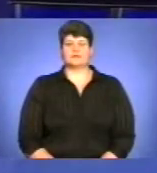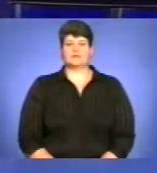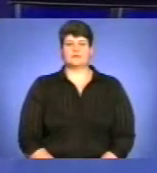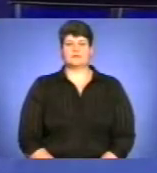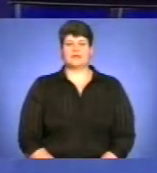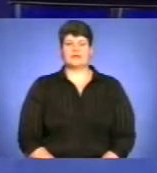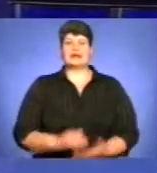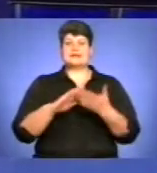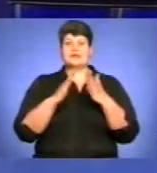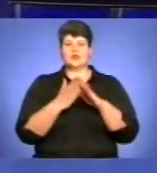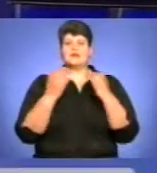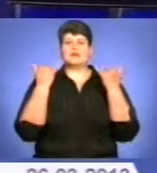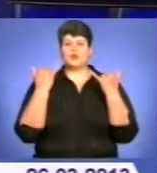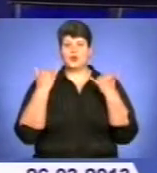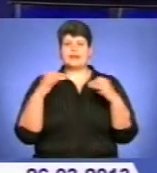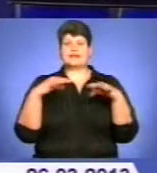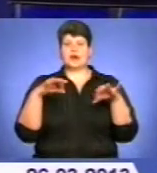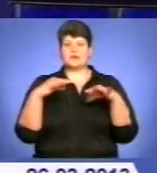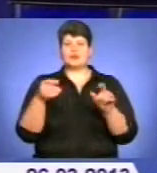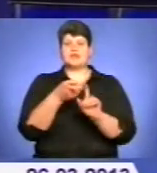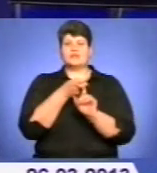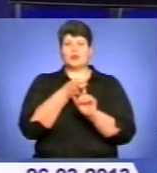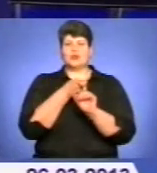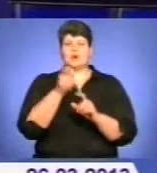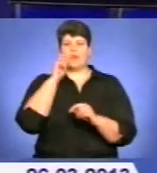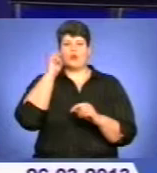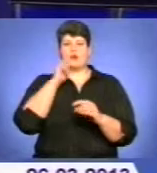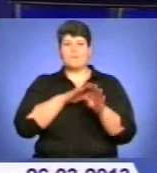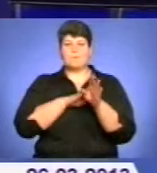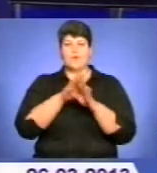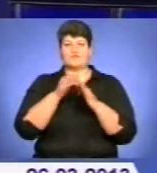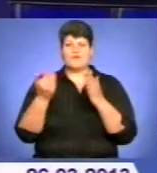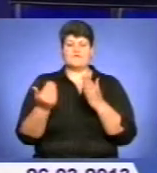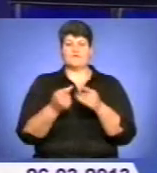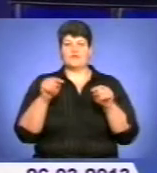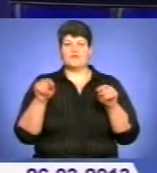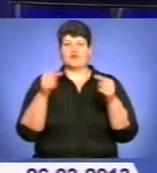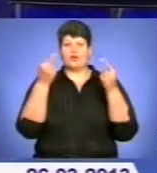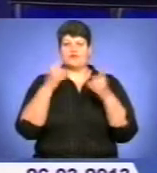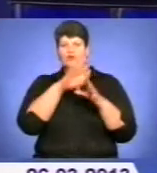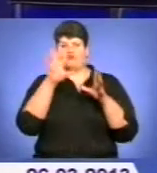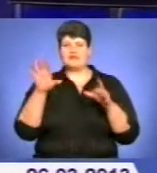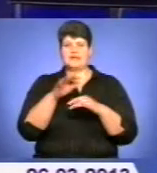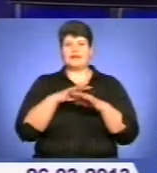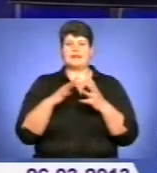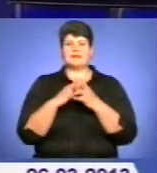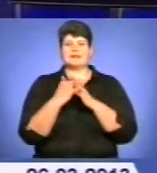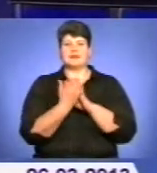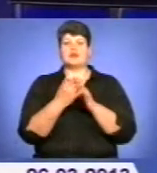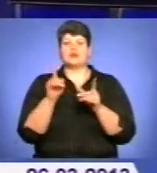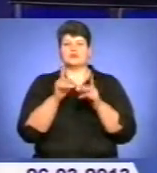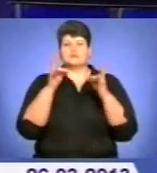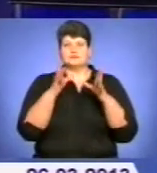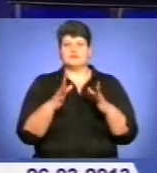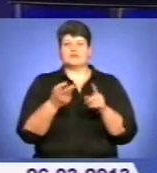Станом на сьогодні транспортне сполучення по Україні повністю відновлено до всіх населених пунктів, що постраждали внаслідок